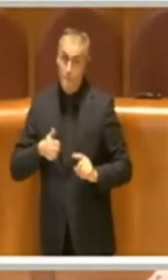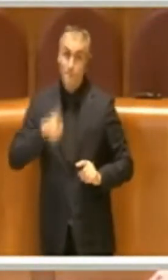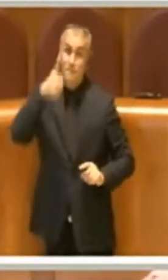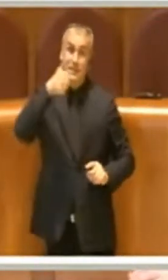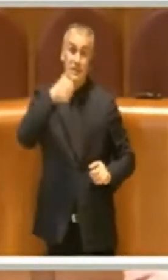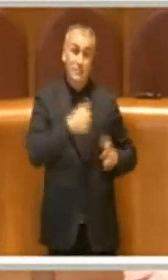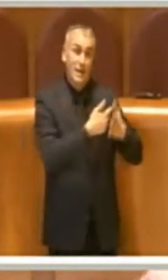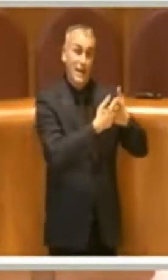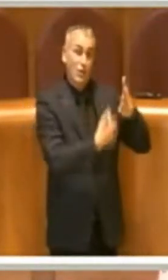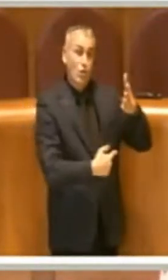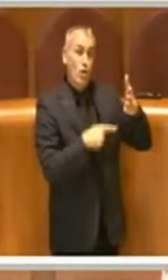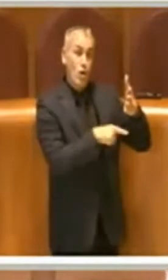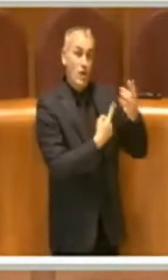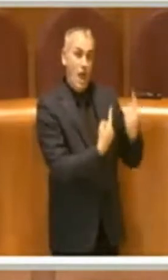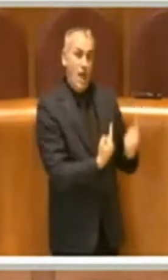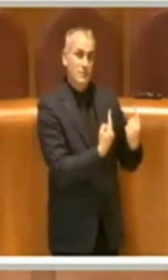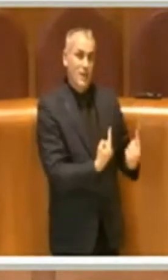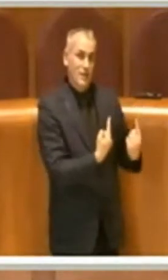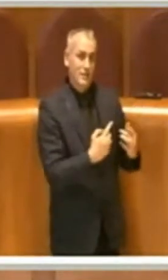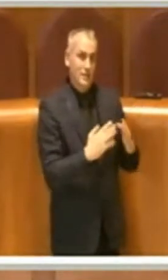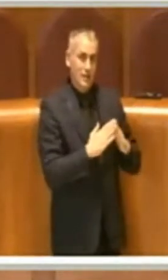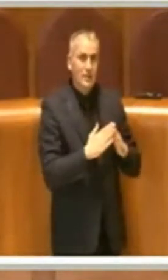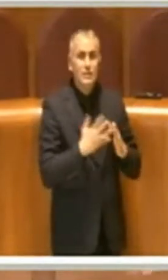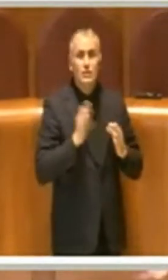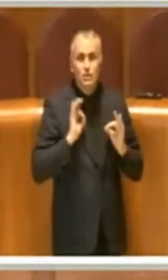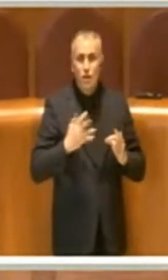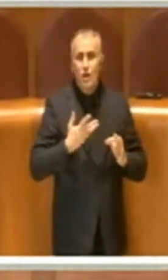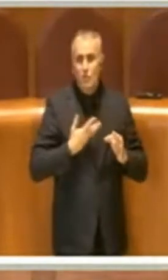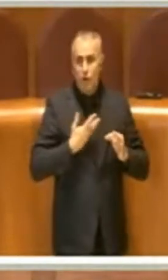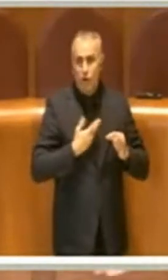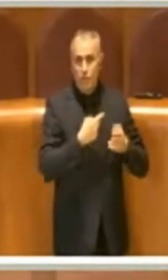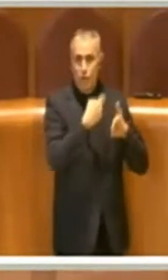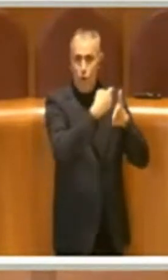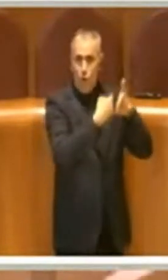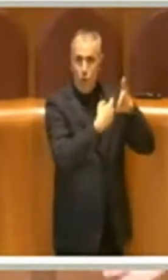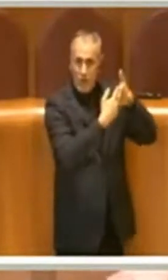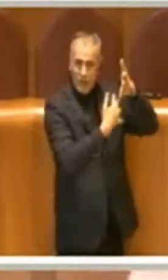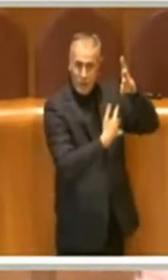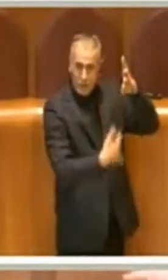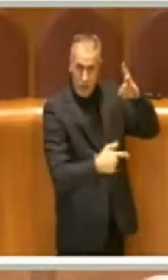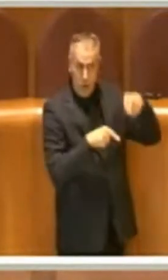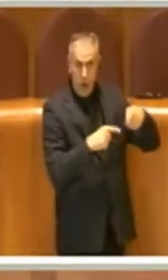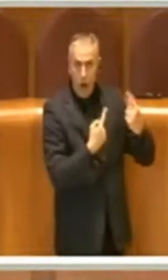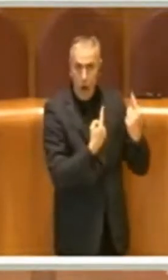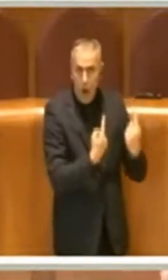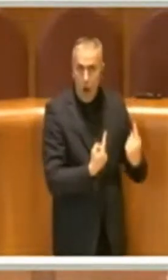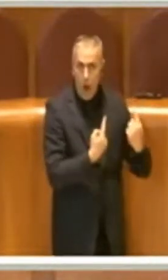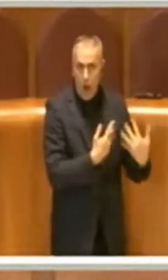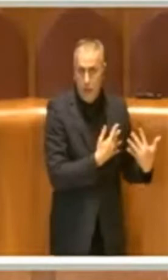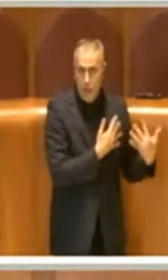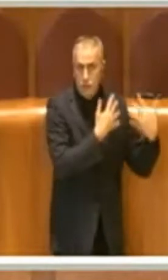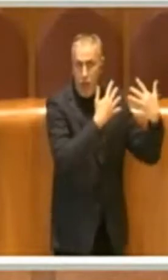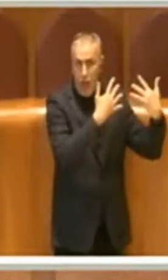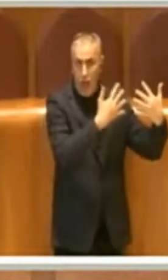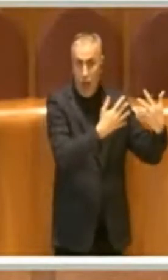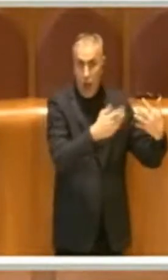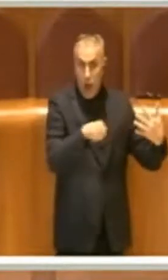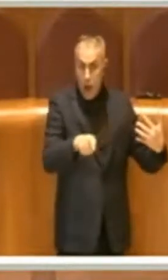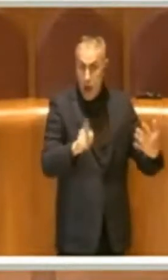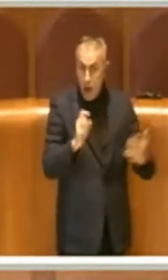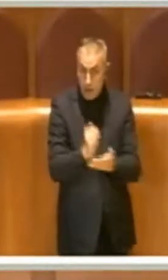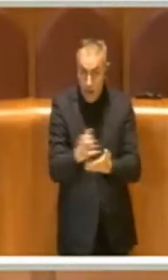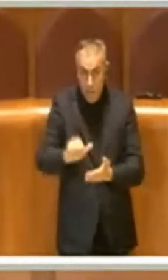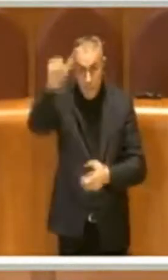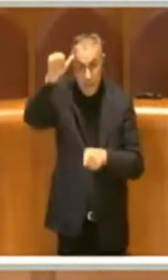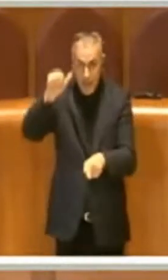Ci sono delle gradatorie ormai quasi decennali, ahimè, e via dicendo, quindi diciamo che nonostante poi